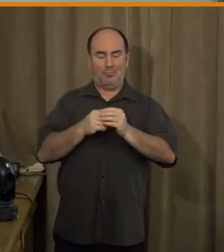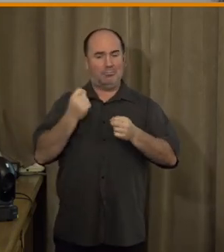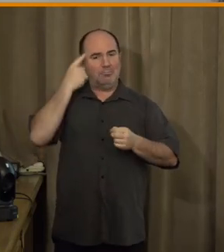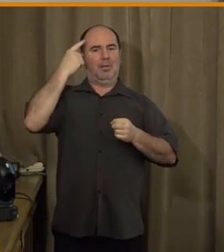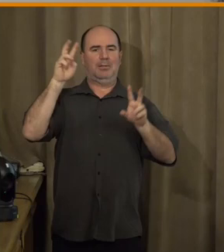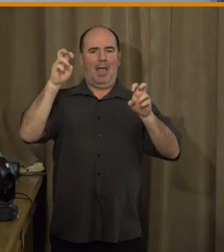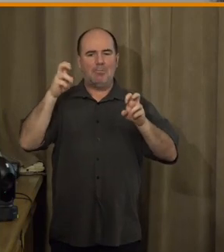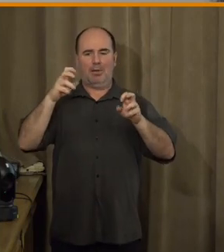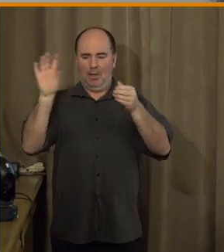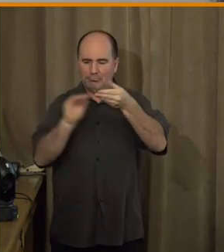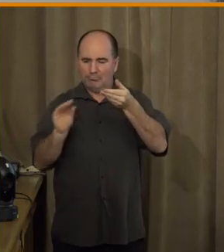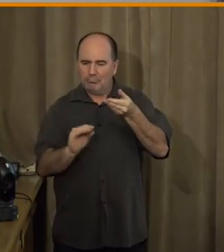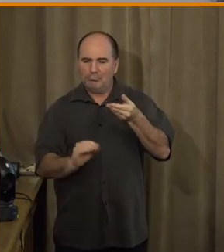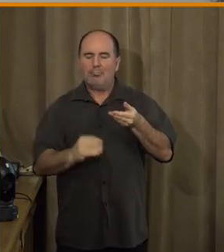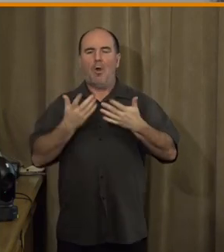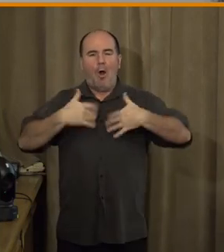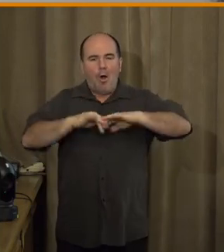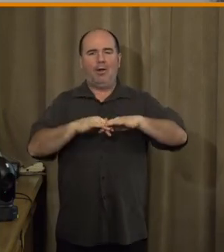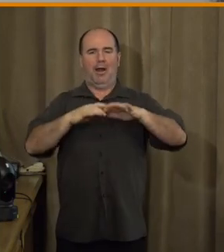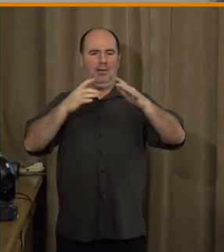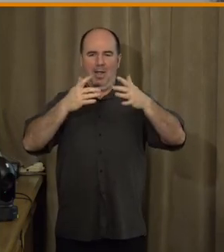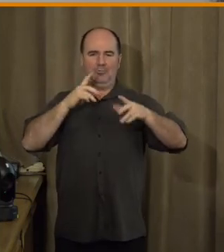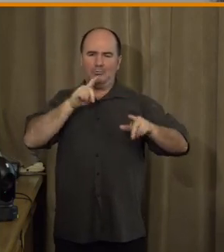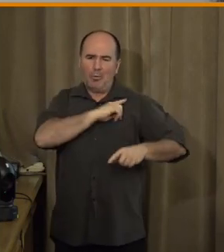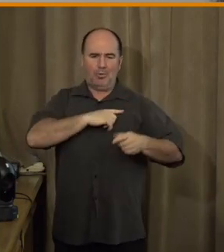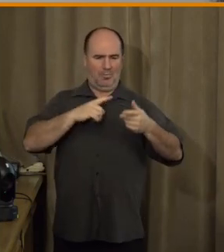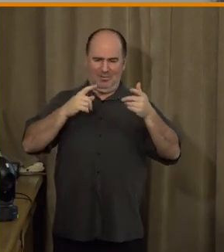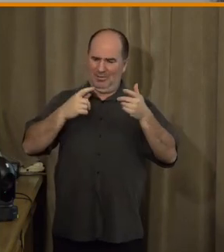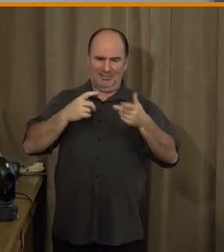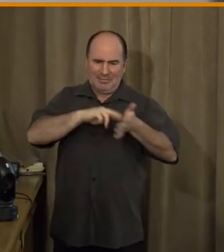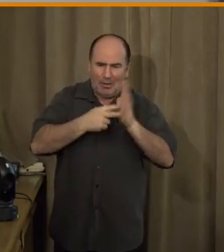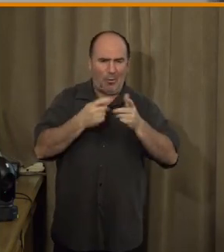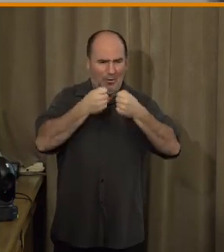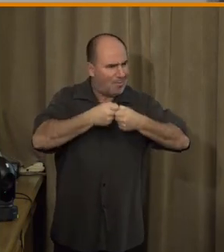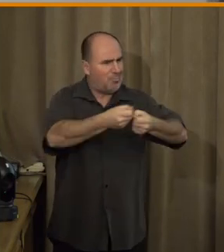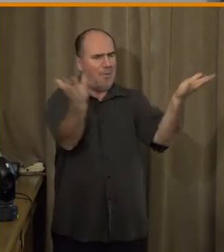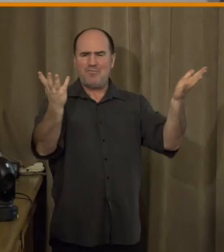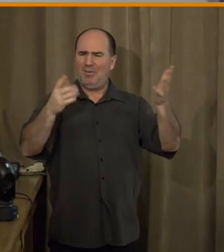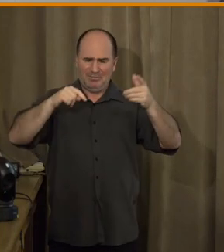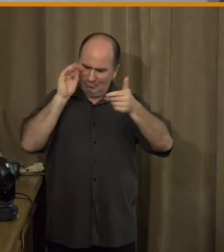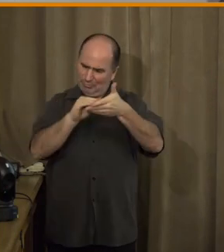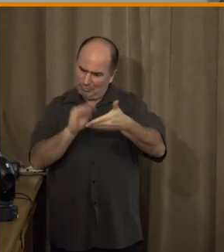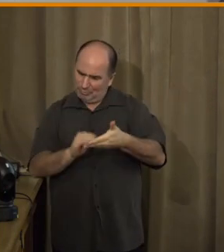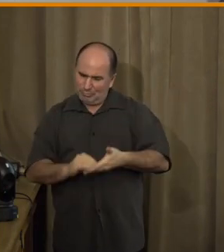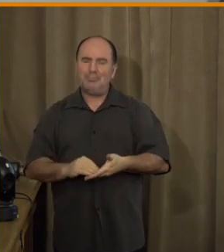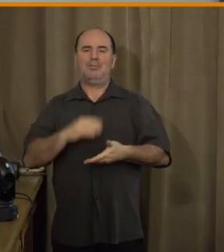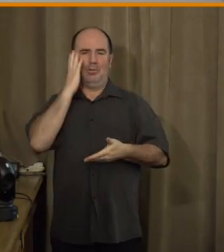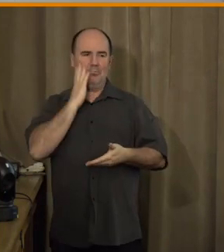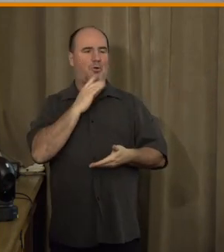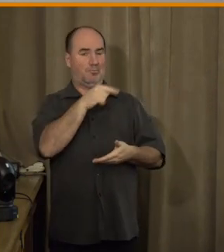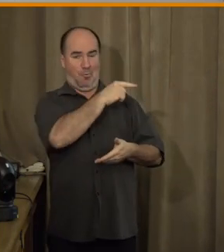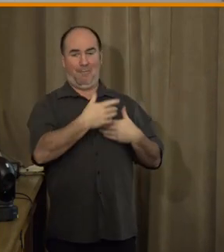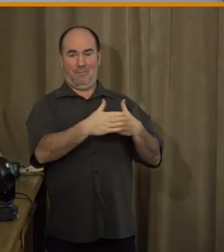analog, o ochraně soukromí, o technologiích pro všechny. Takže určitě si při východu vemte a já nechám ještě